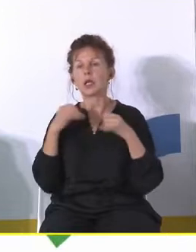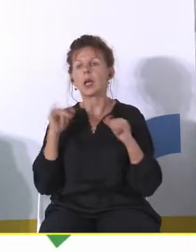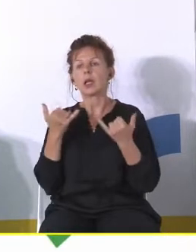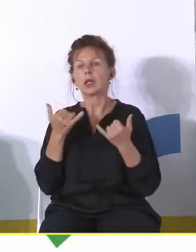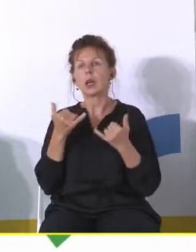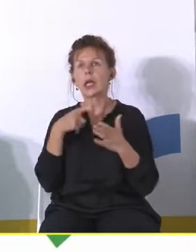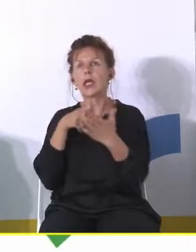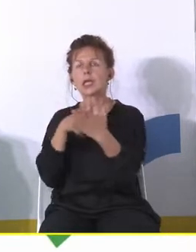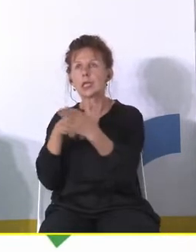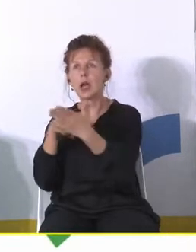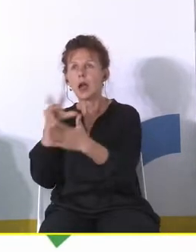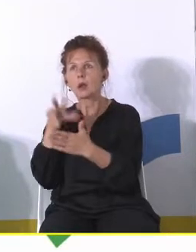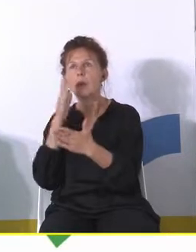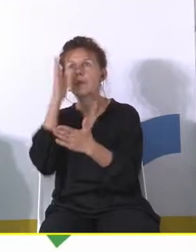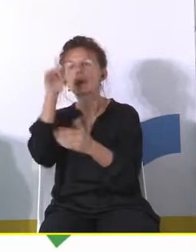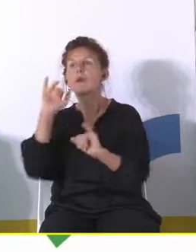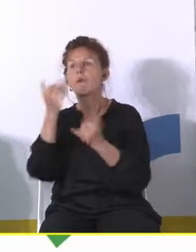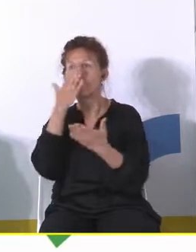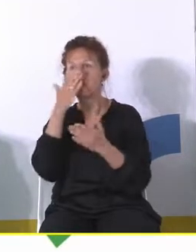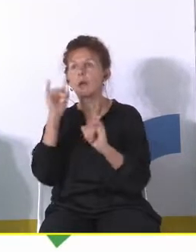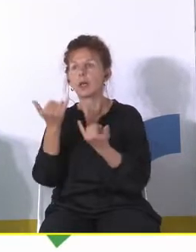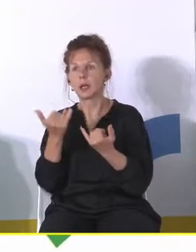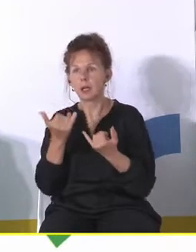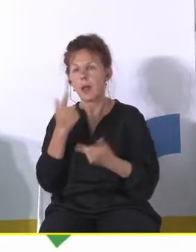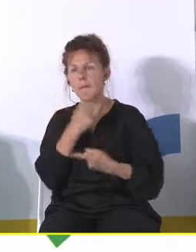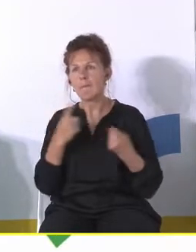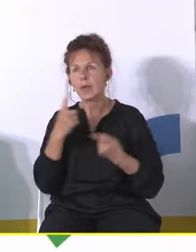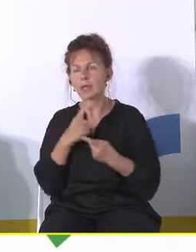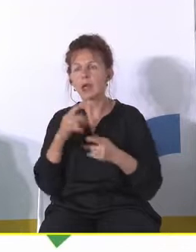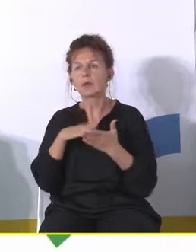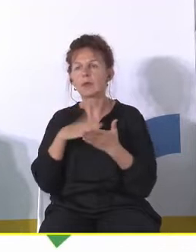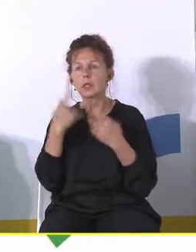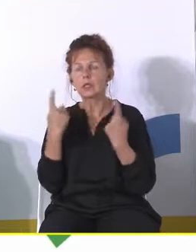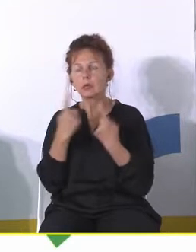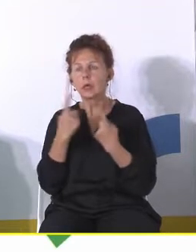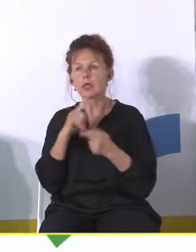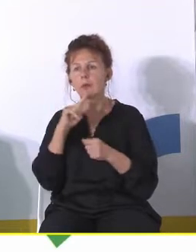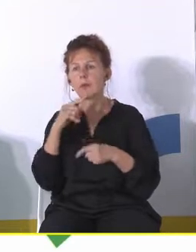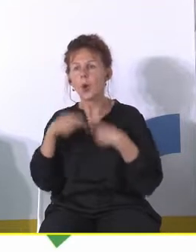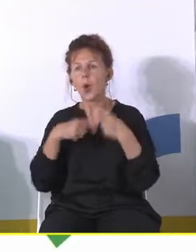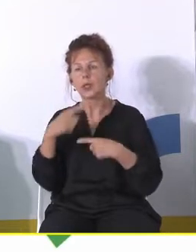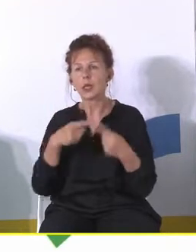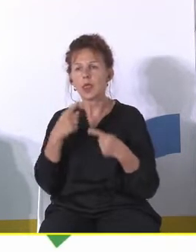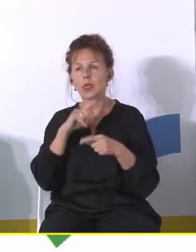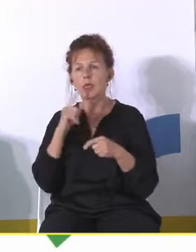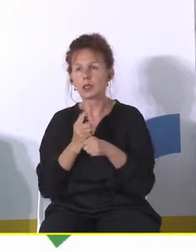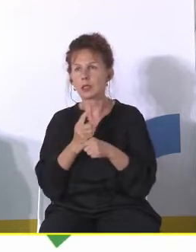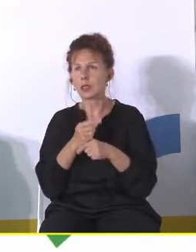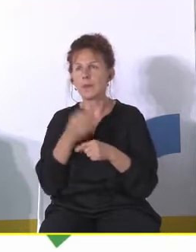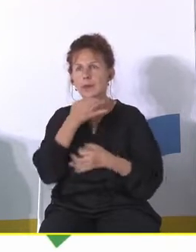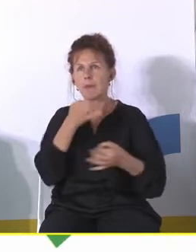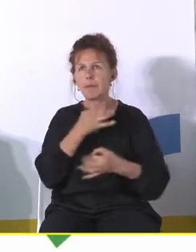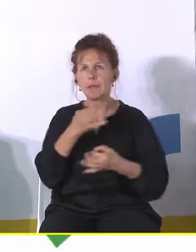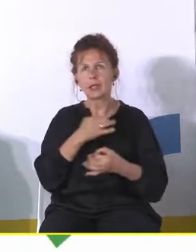stawiamy przed naszą rodziną. Myślę, że w przypadku niektórych procesów decyzyjnych takie pytania nie są nawet do końca,